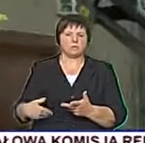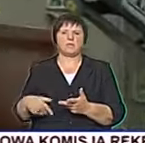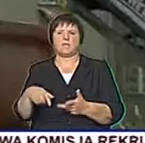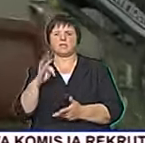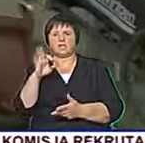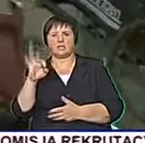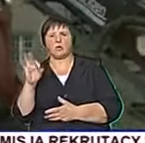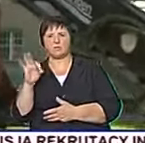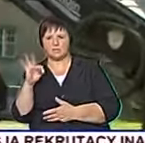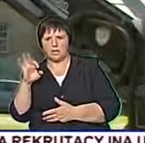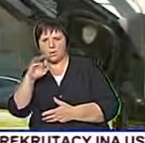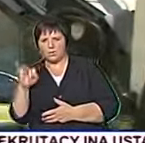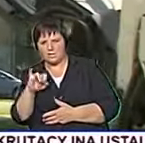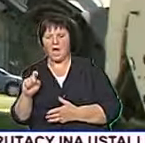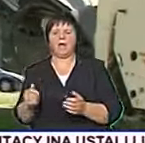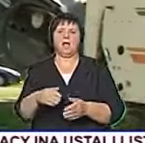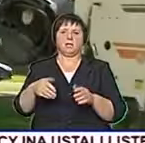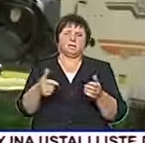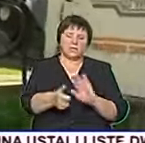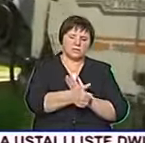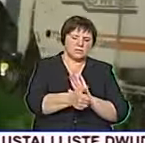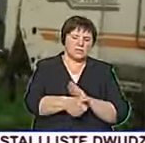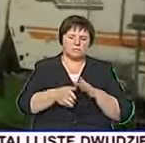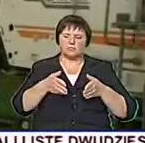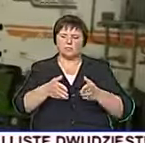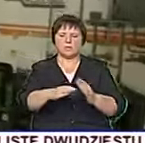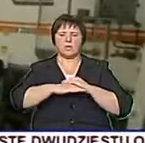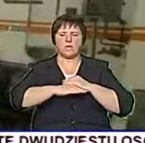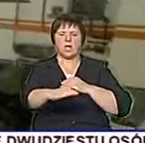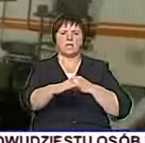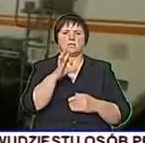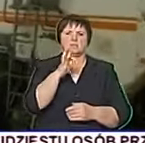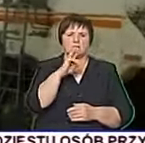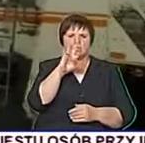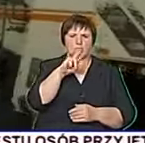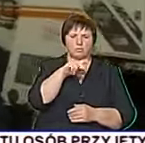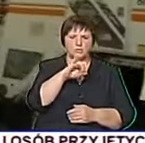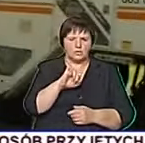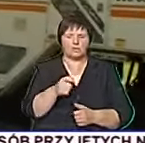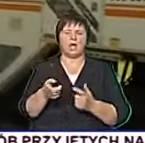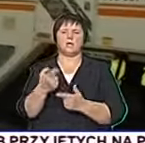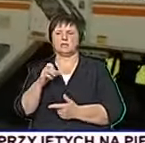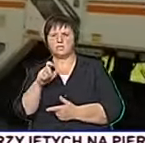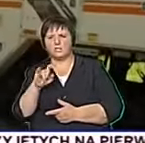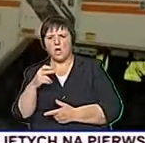Dodatkowo nowe nawierzchnie będą położone na 16 drogach gruntowych, m.in. na Strusie i Kujawskiej, Cynowej czy Uprawnej.